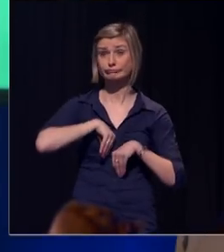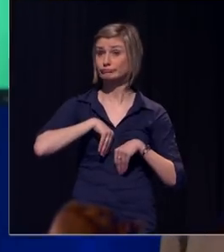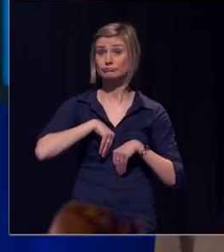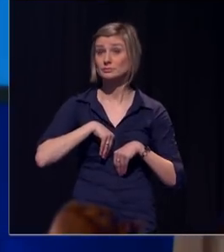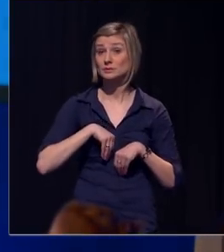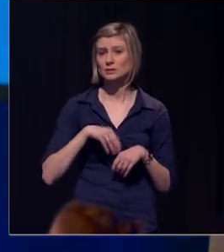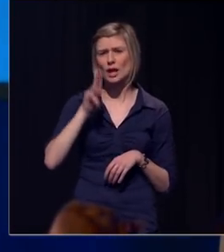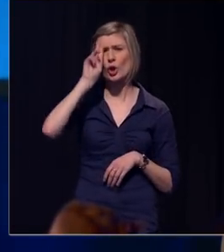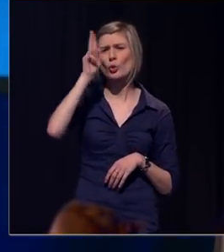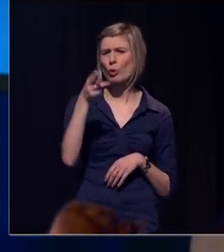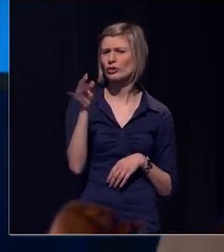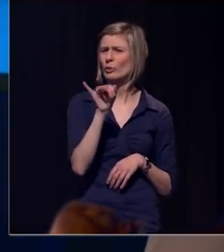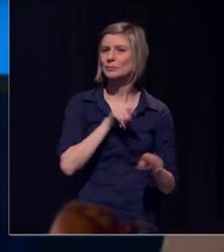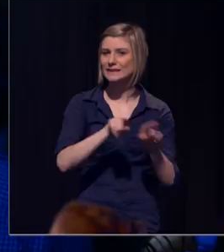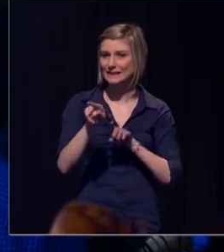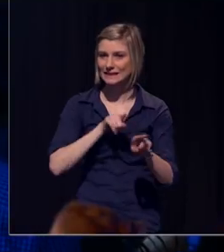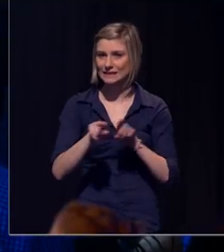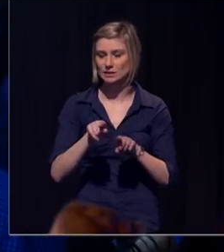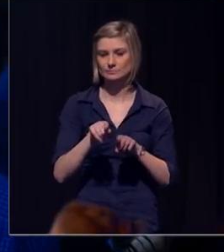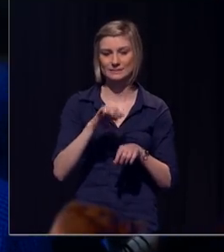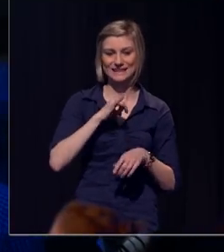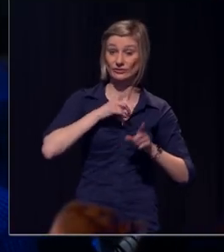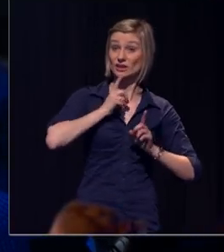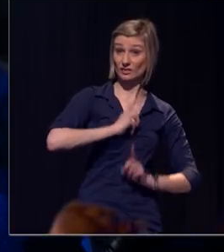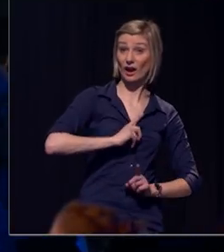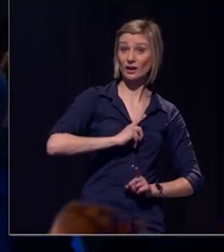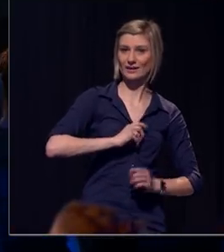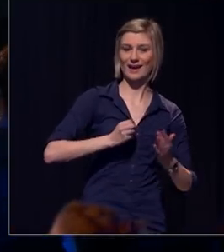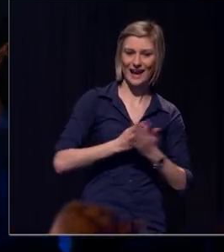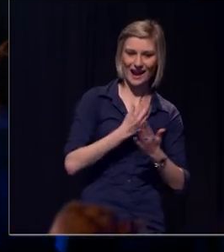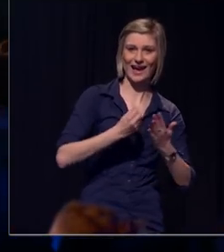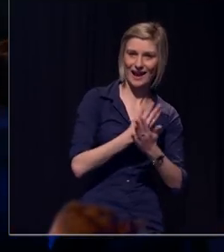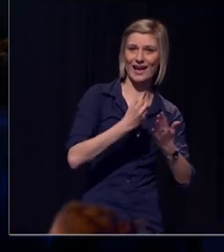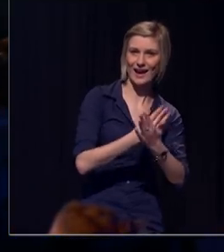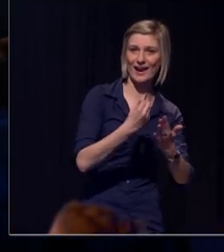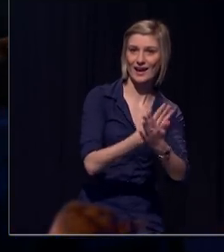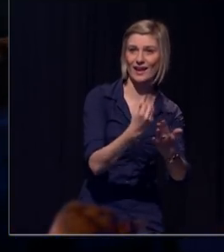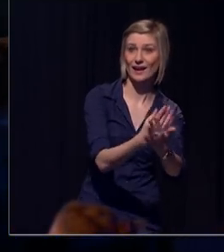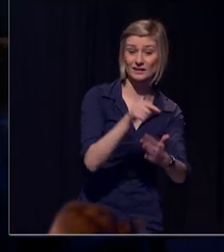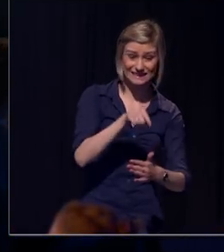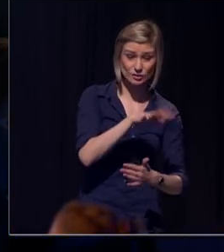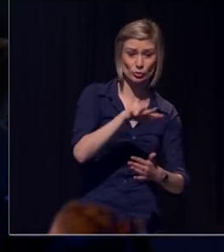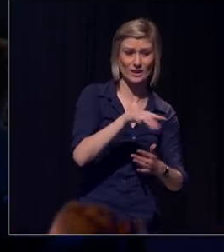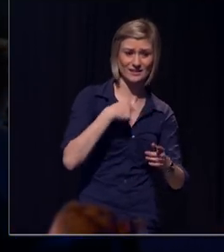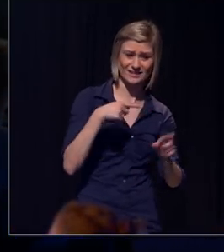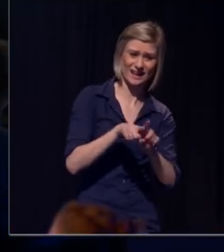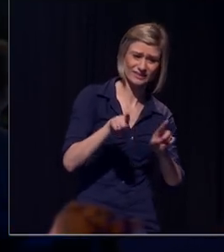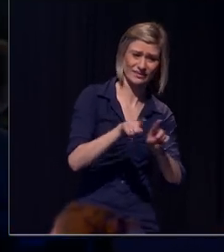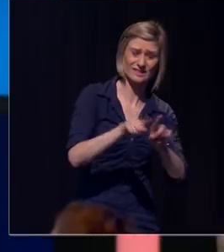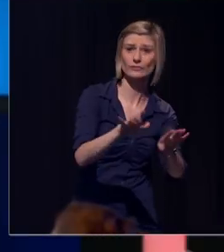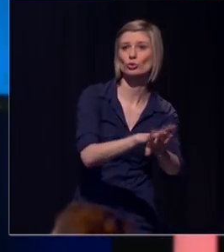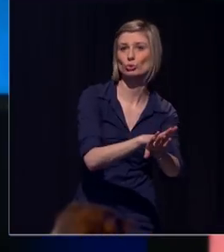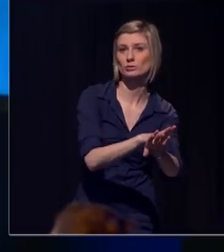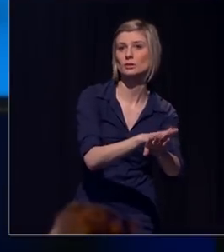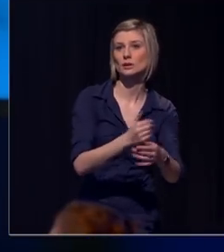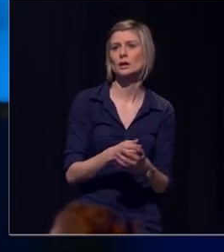gedrag dat we herhalen onder bepaalde omstandigheden totdat dat gedrag automatisch wordt. Stel dat u nu nog nooit